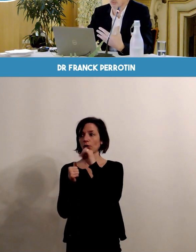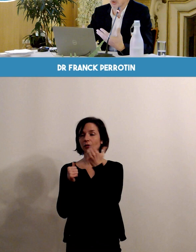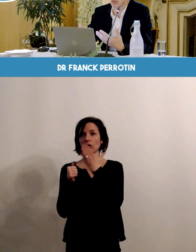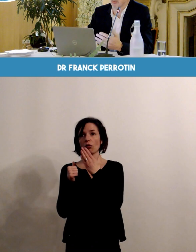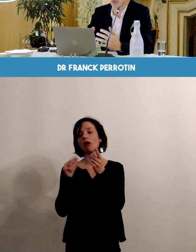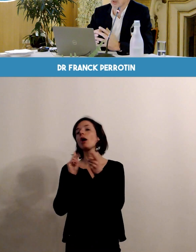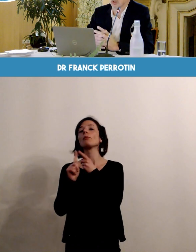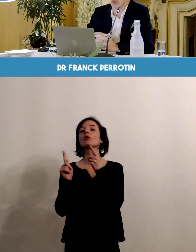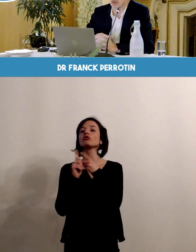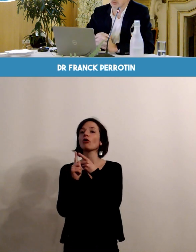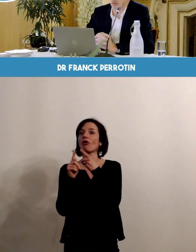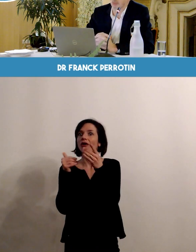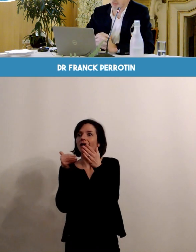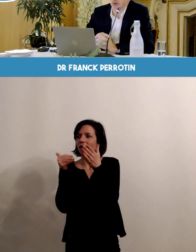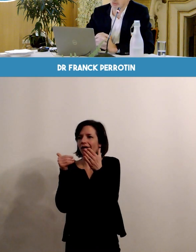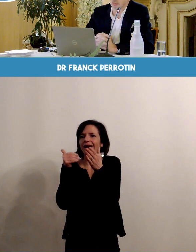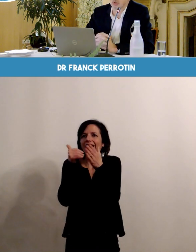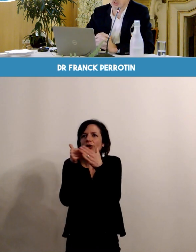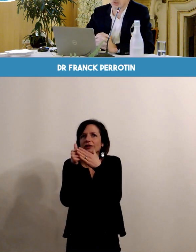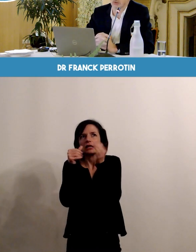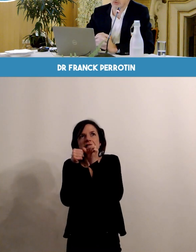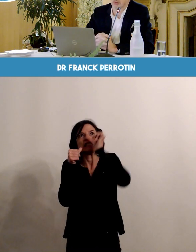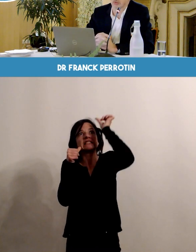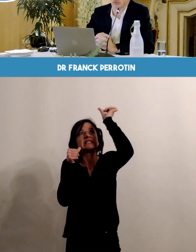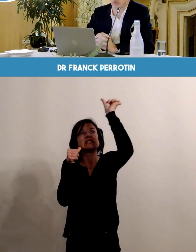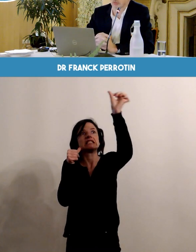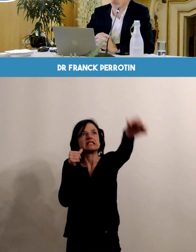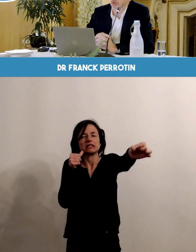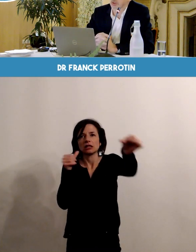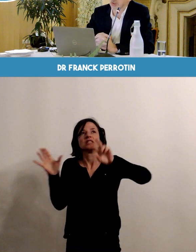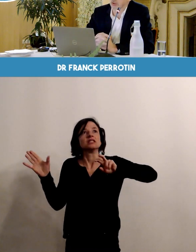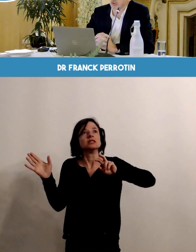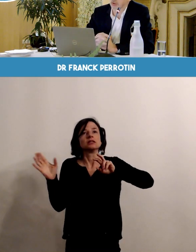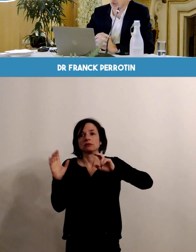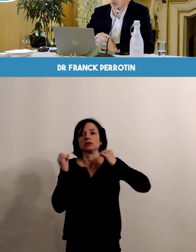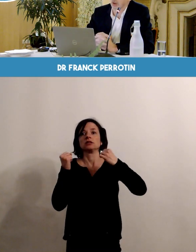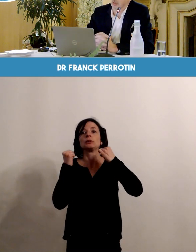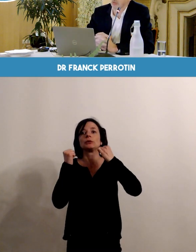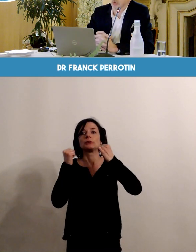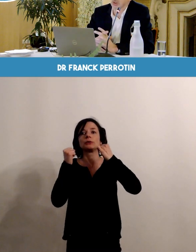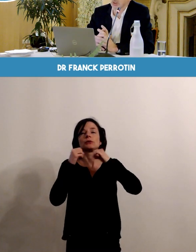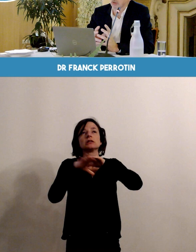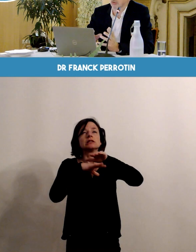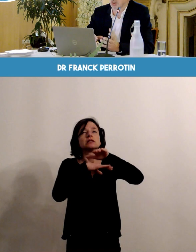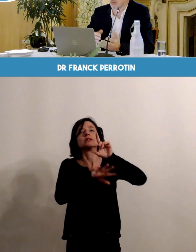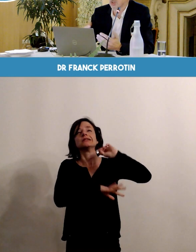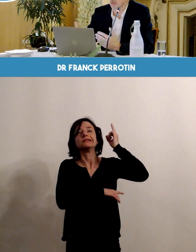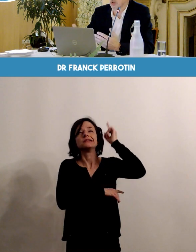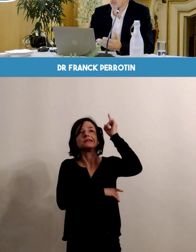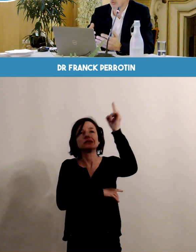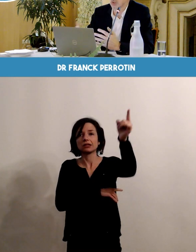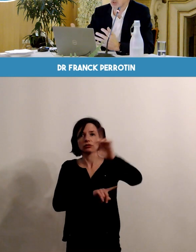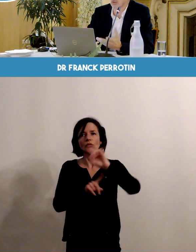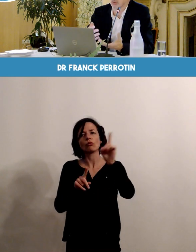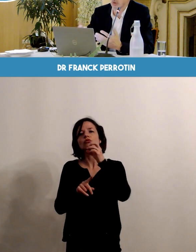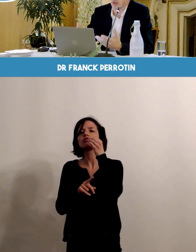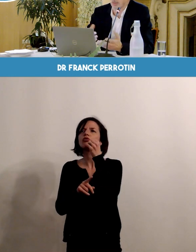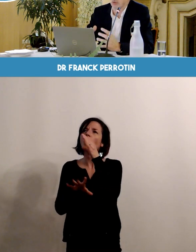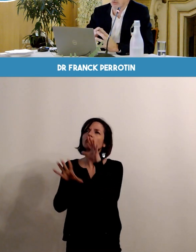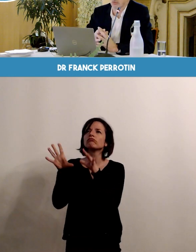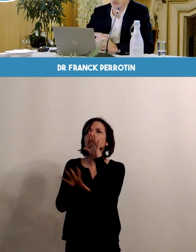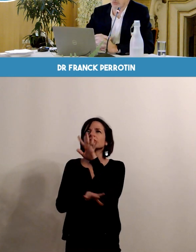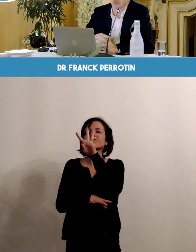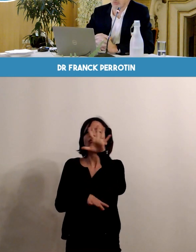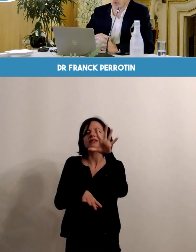Il est important d'essayer de choisir une maternité qui ne soit pas trop distante de son lieu de résidence. On considère que 45